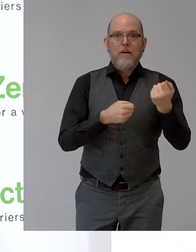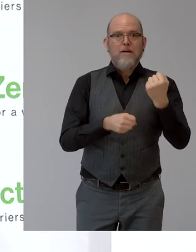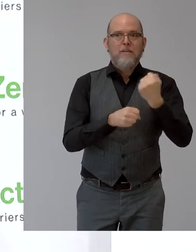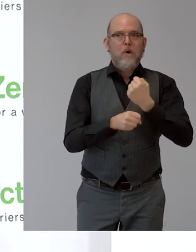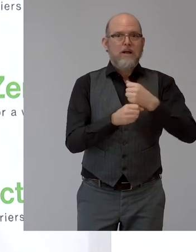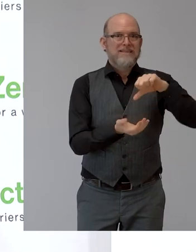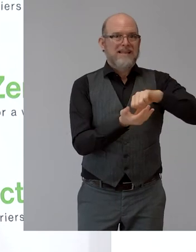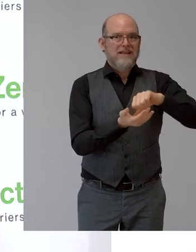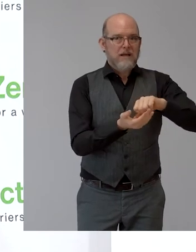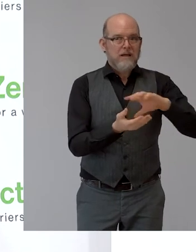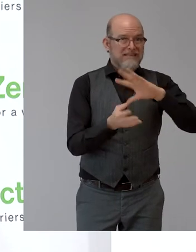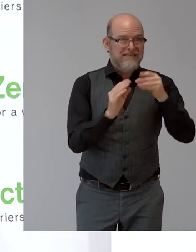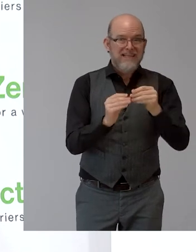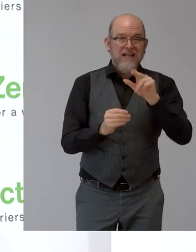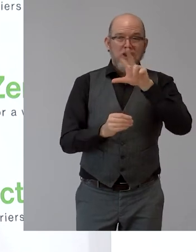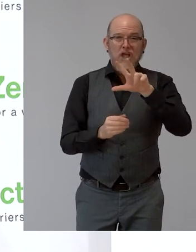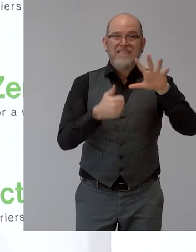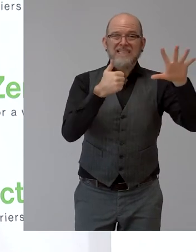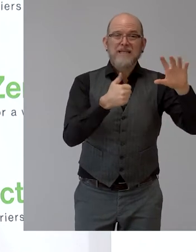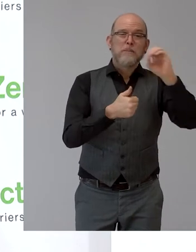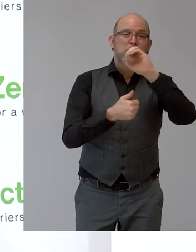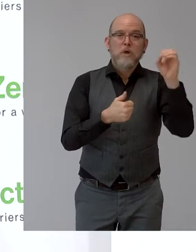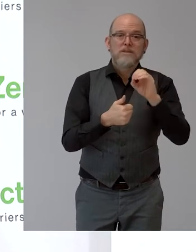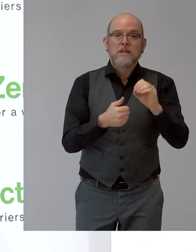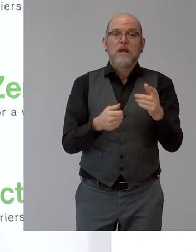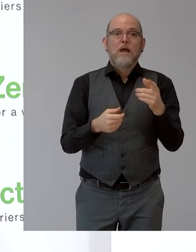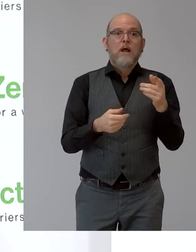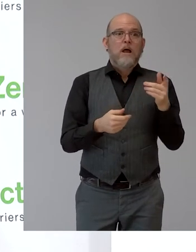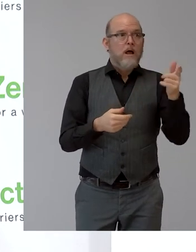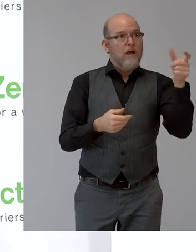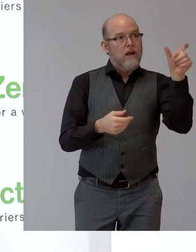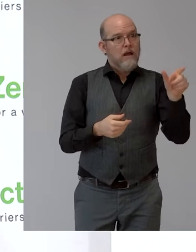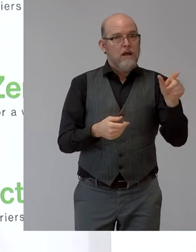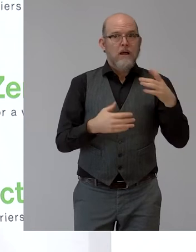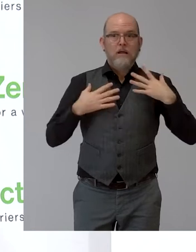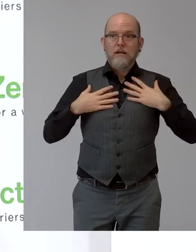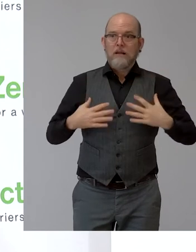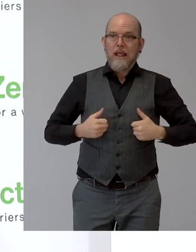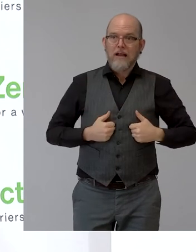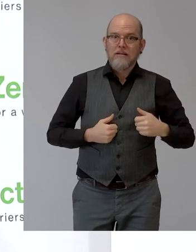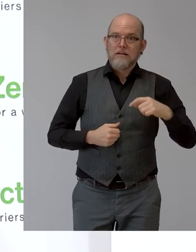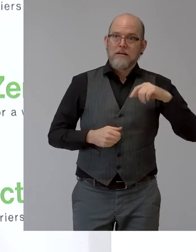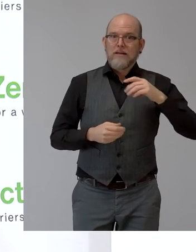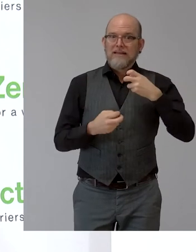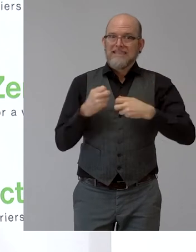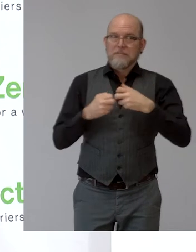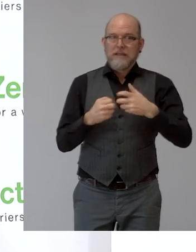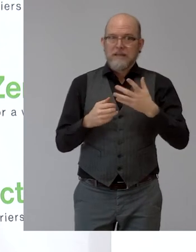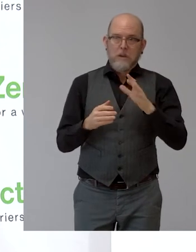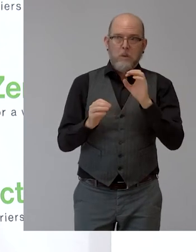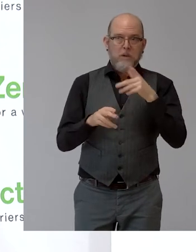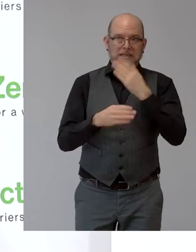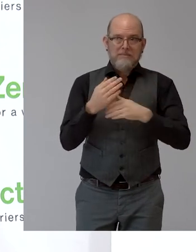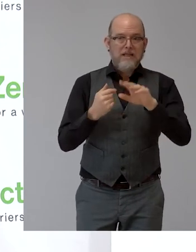ohne gesundheitlichen Vermittlungseinschränkungen. Bei Personen mit gesundheitlichen Vermittlungseinschränkungen haben wir rund 98